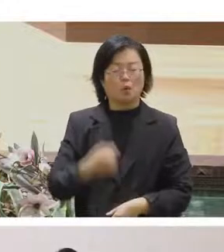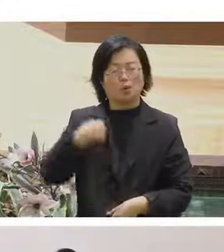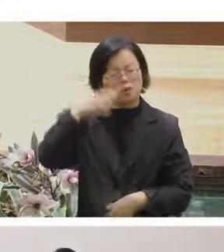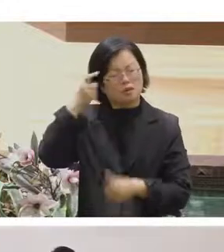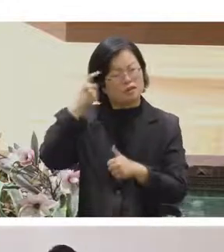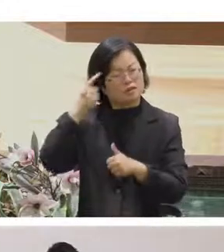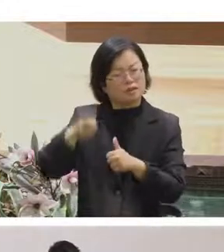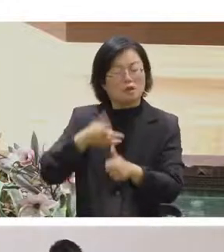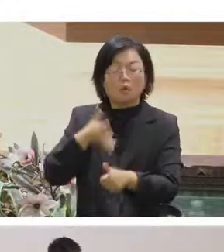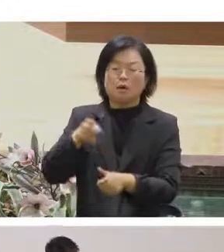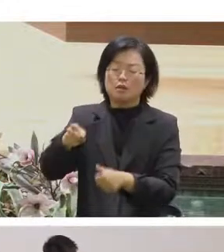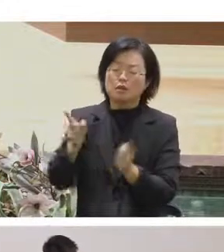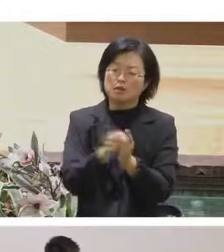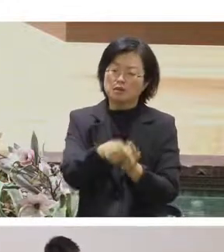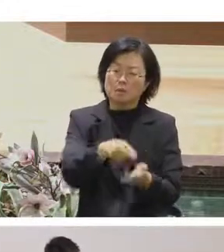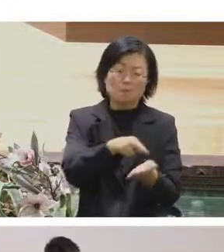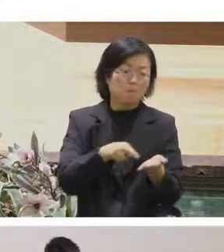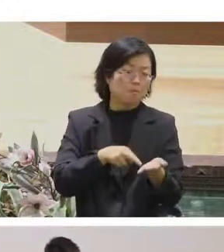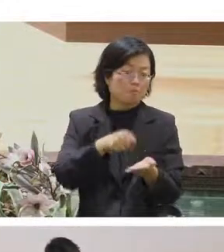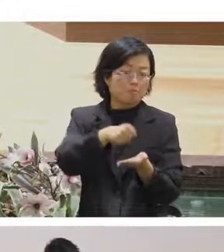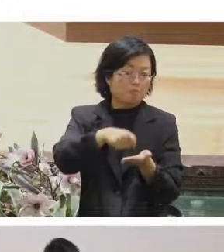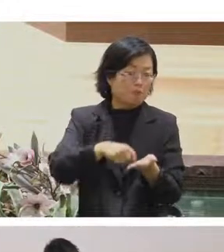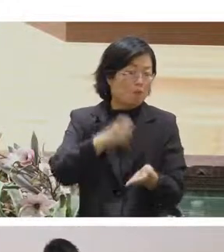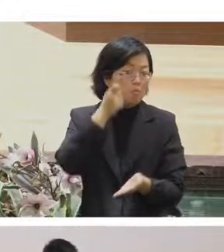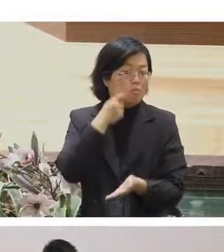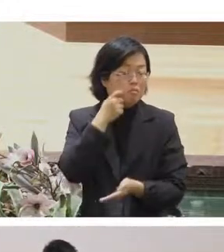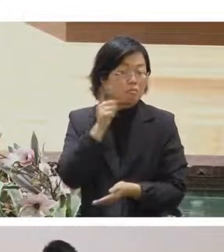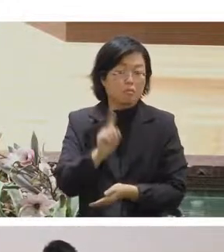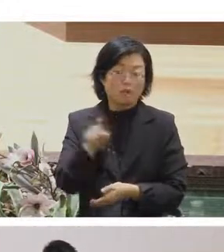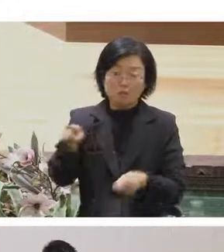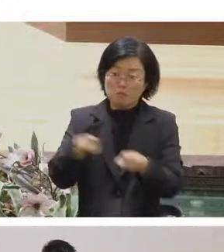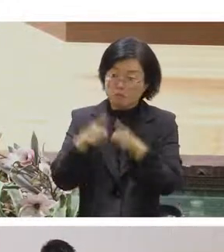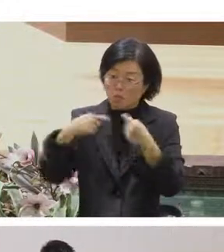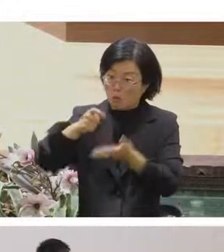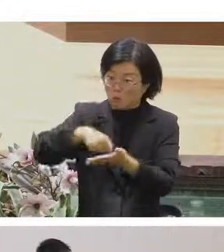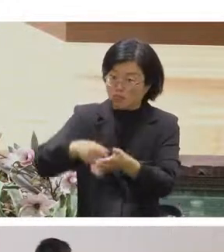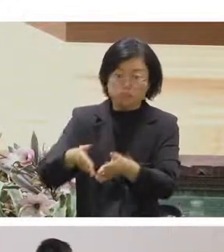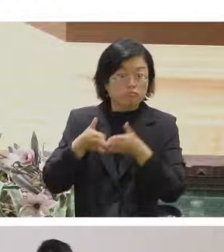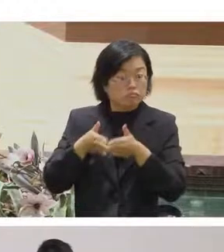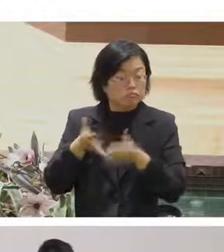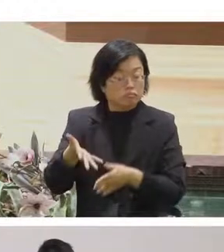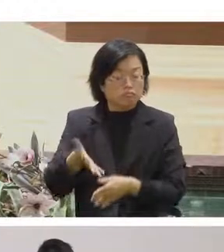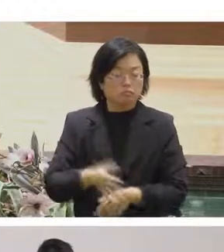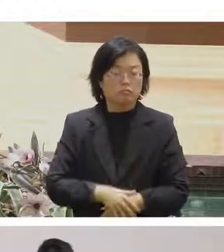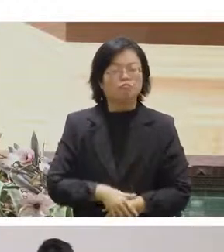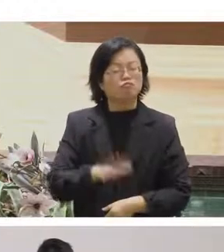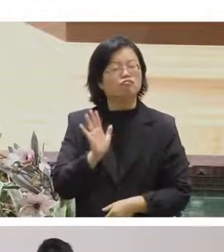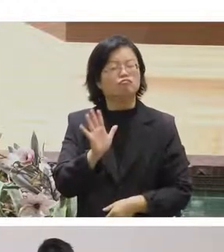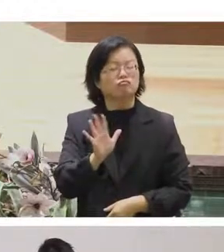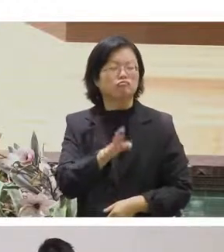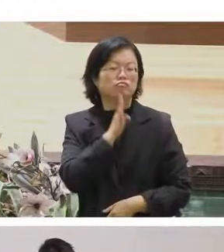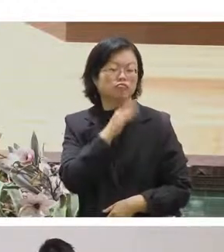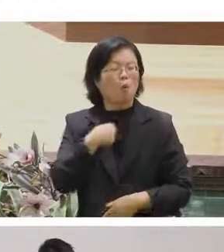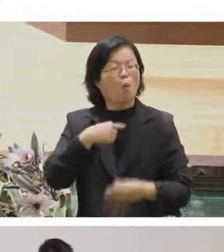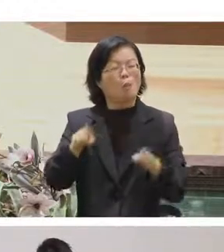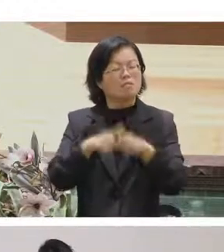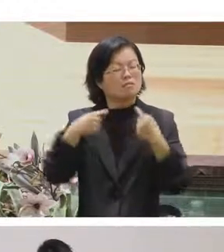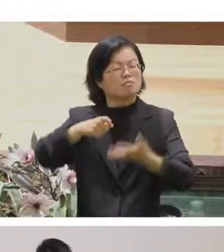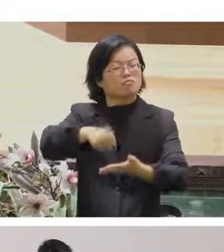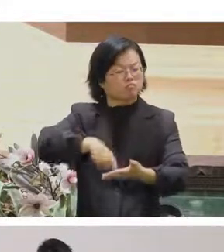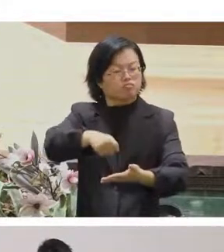對這個筆有什麼興趣是平常有這個需求嗎我平常其實會有筆記本會寫字